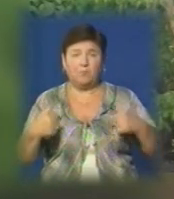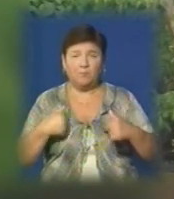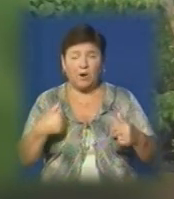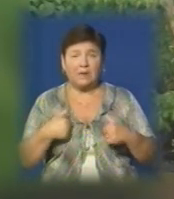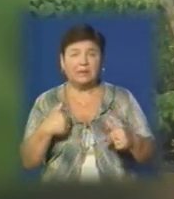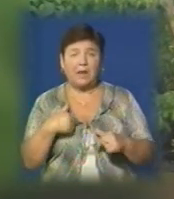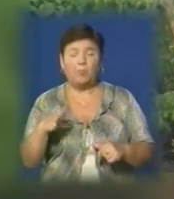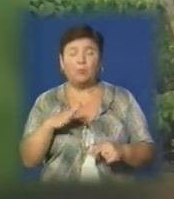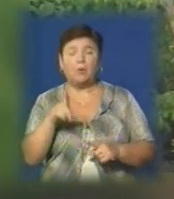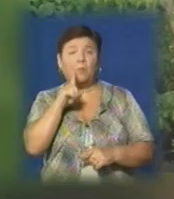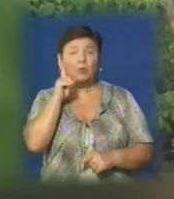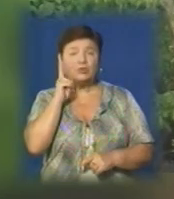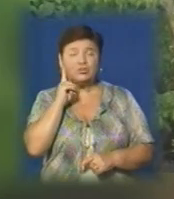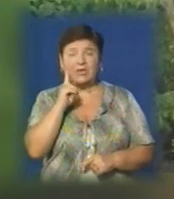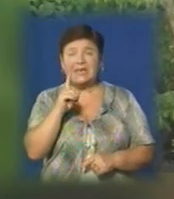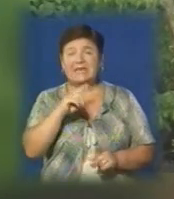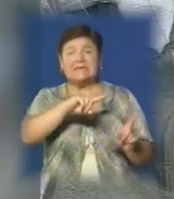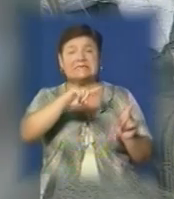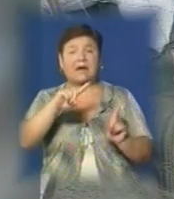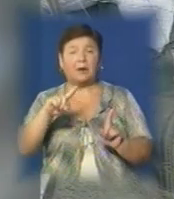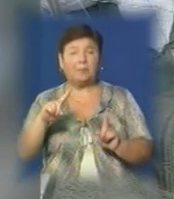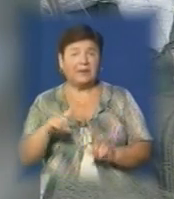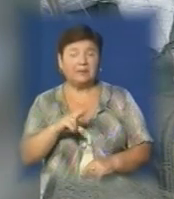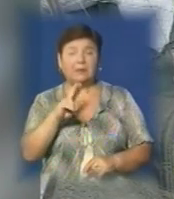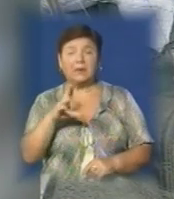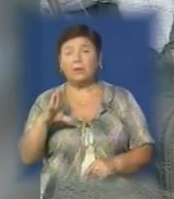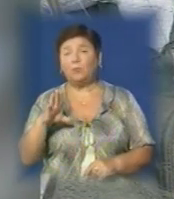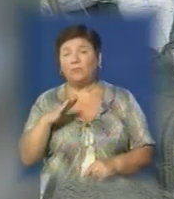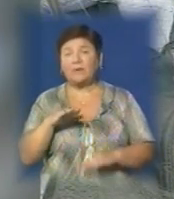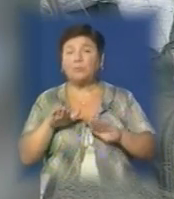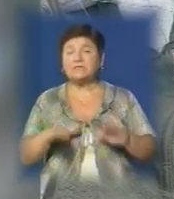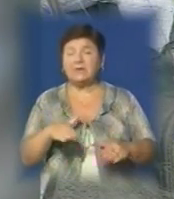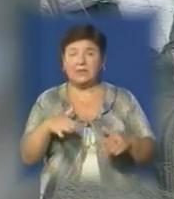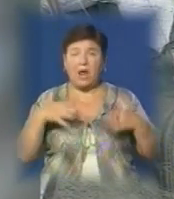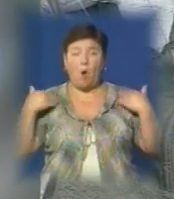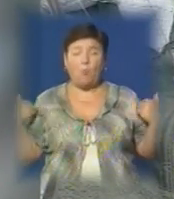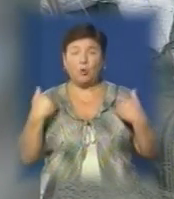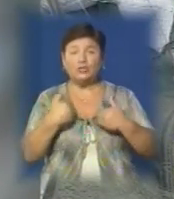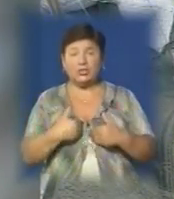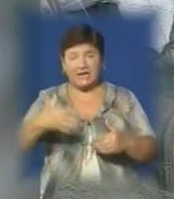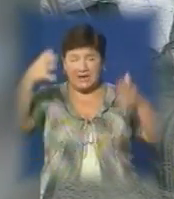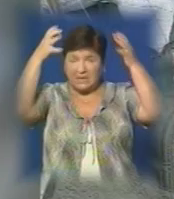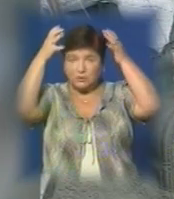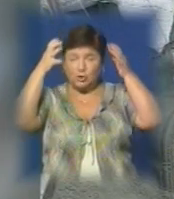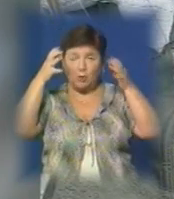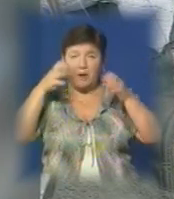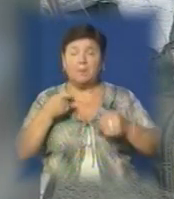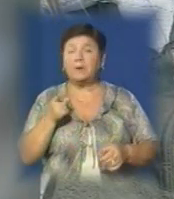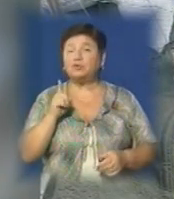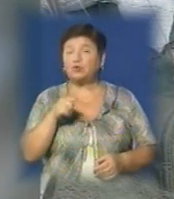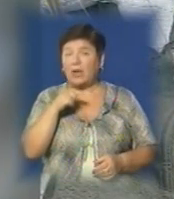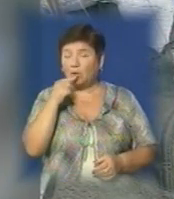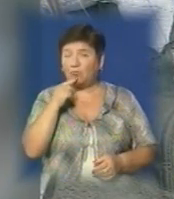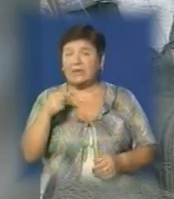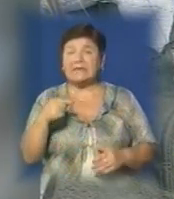поранення голови загинув молодший сержант із Закарпаття, який перебував на позиції в бронежилеті та кевларовому шоломі. Припускають, що